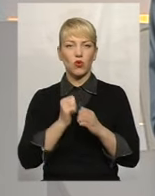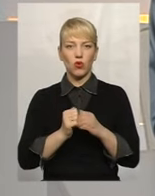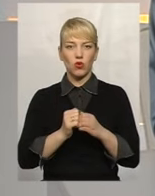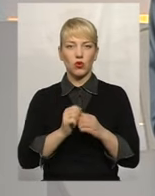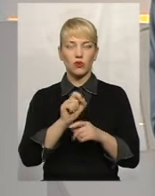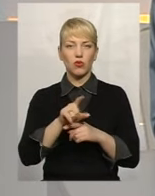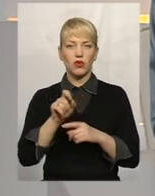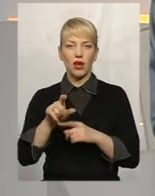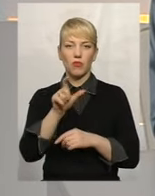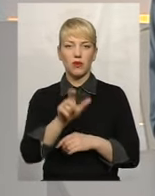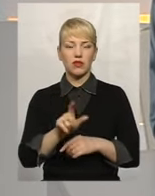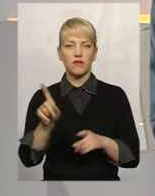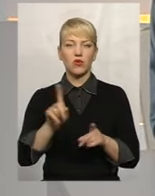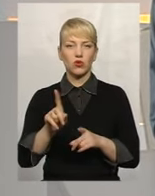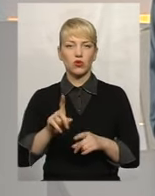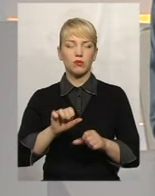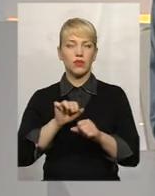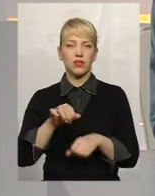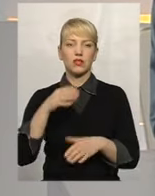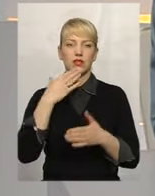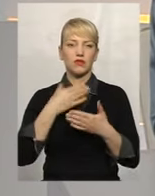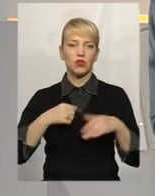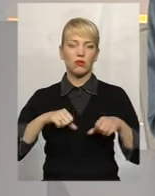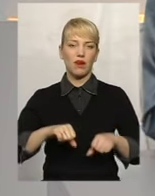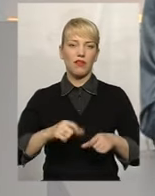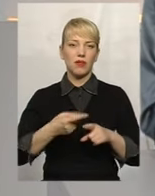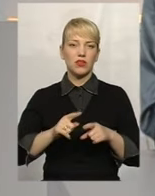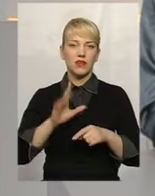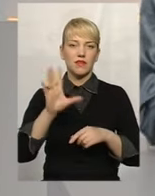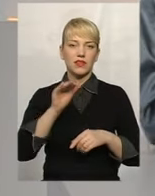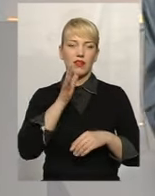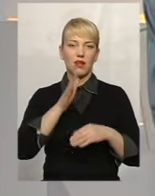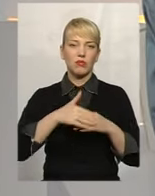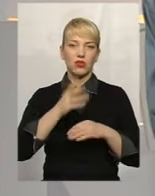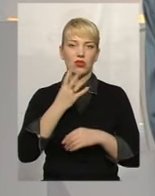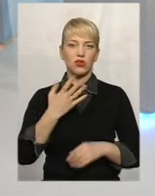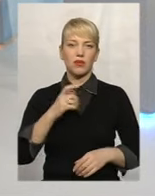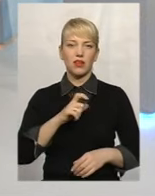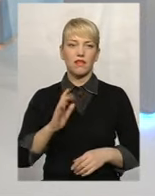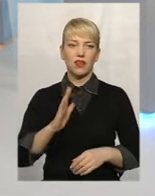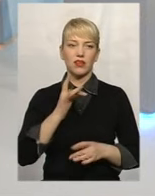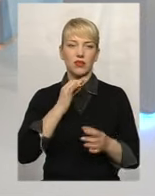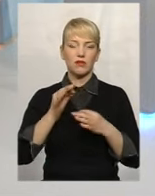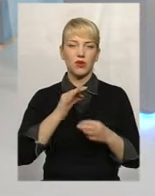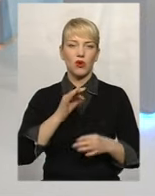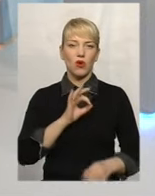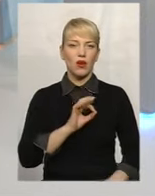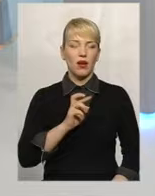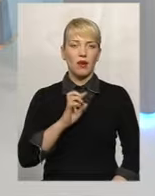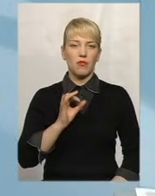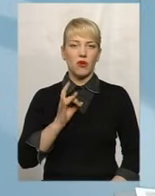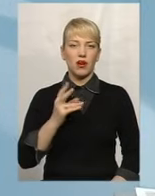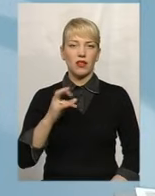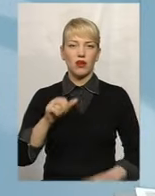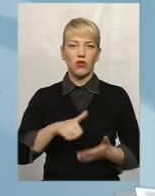працівникові, аби захистити свої права. Про це все найближчих 45 хвилин спілкуємося із Ольгою Борендою, головним